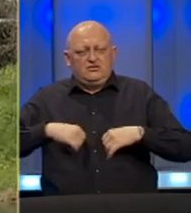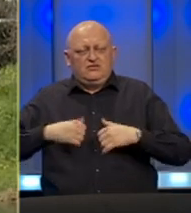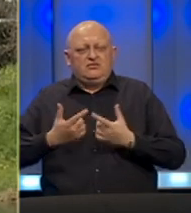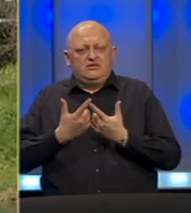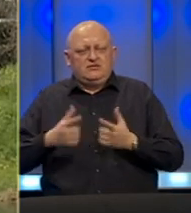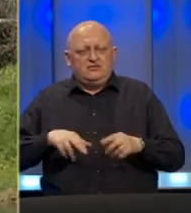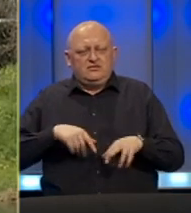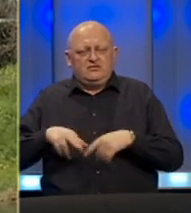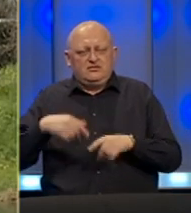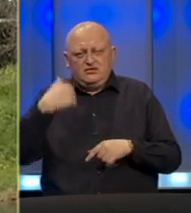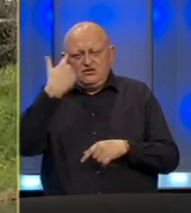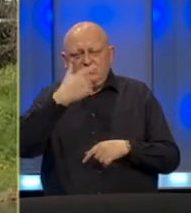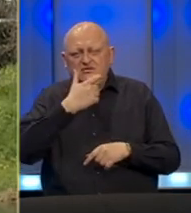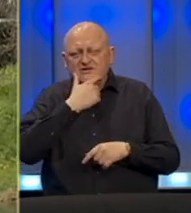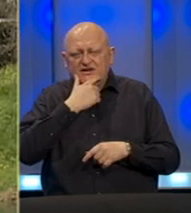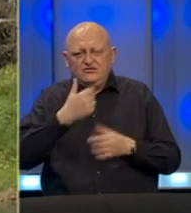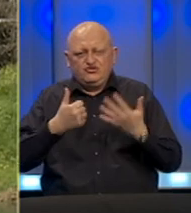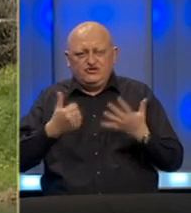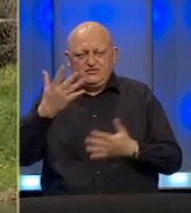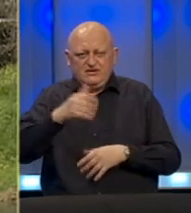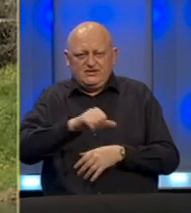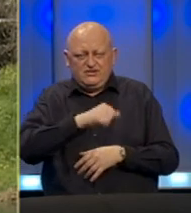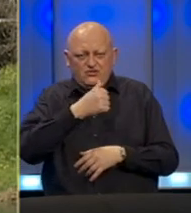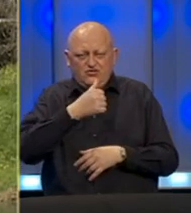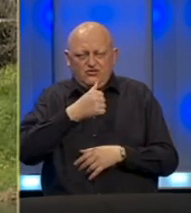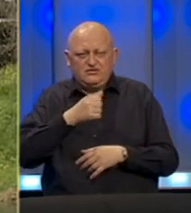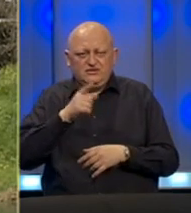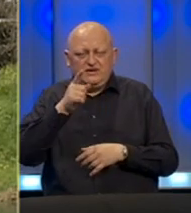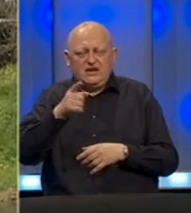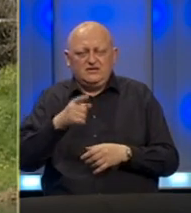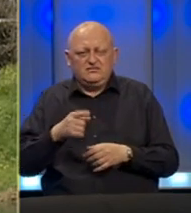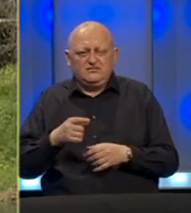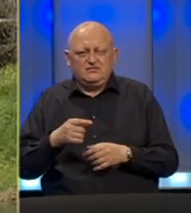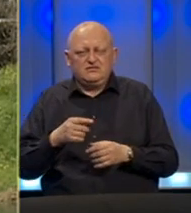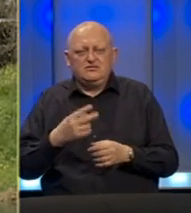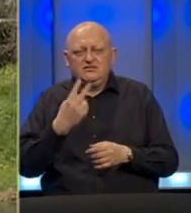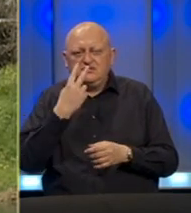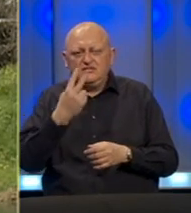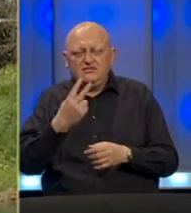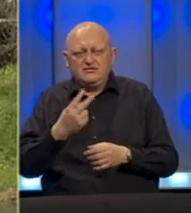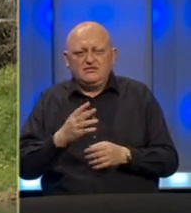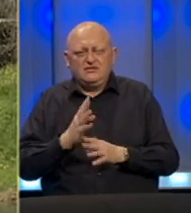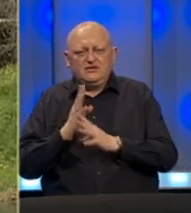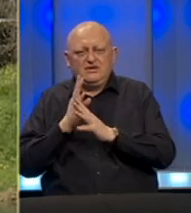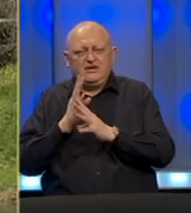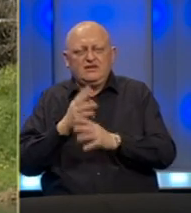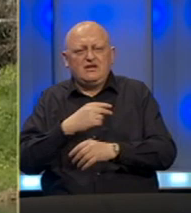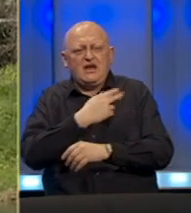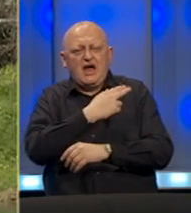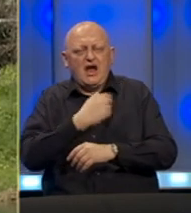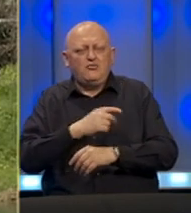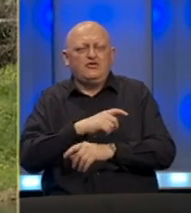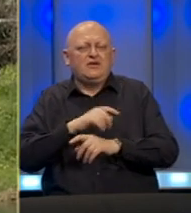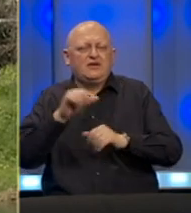dozvoljeno kretanje osobama starijim od 65 godina, tako da su je primjećeni redovi ispred apoteka,